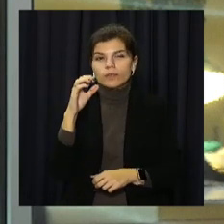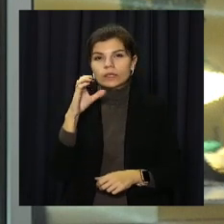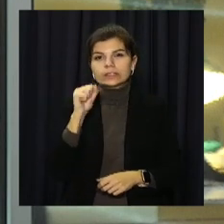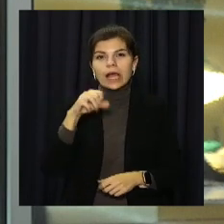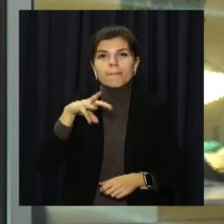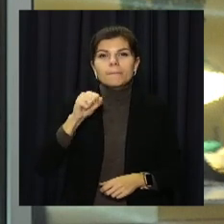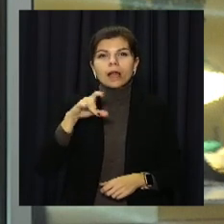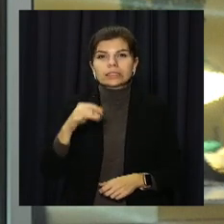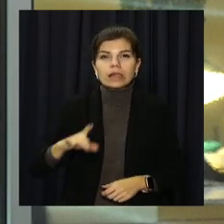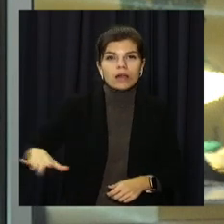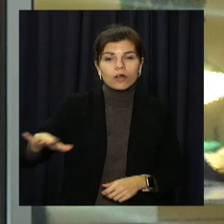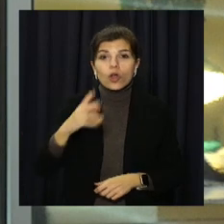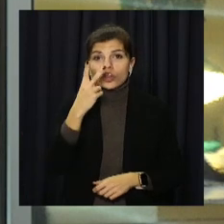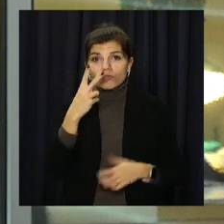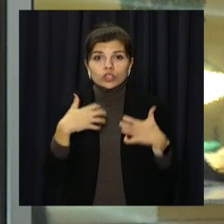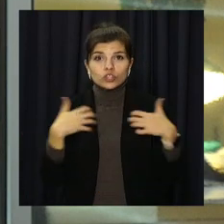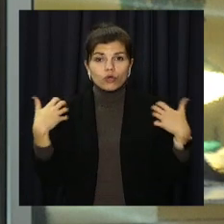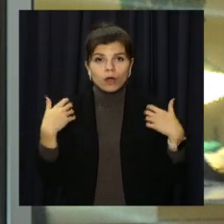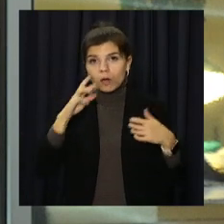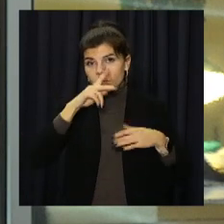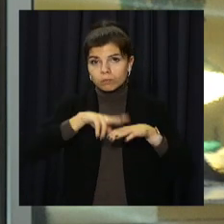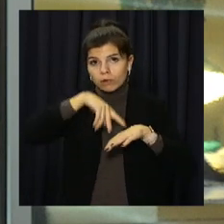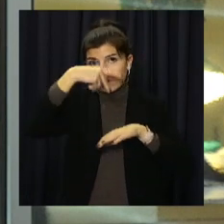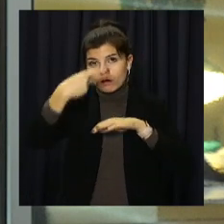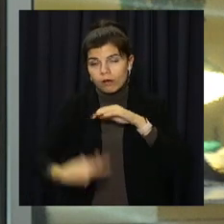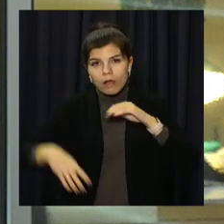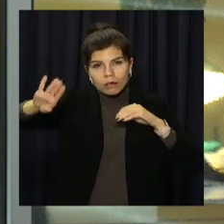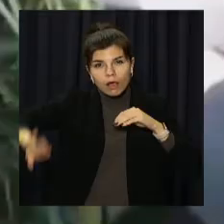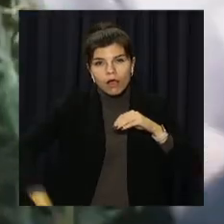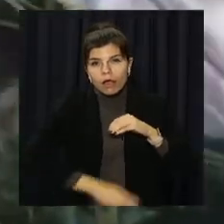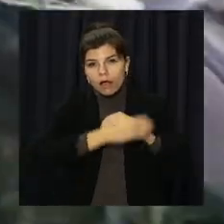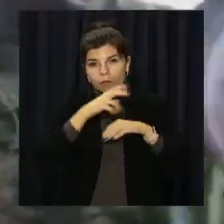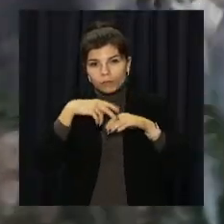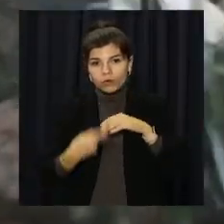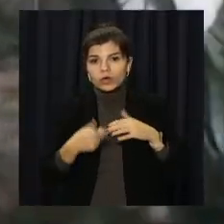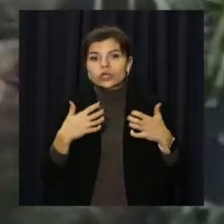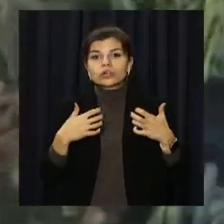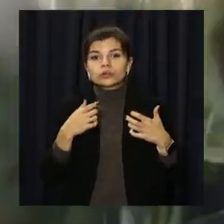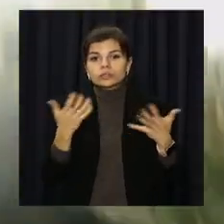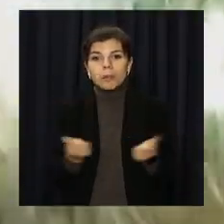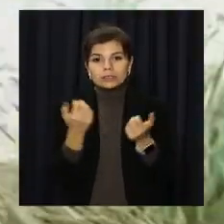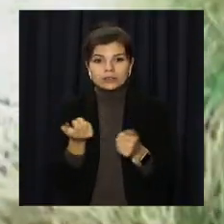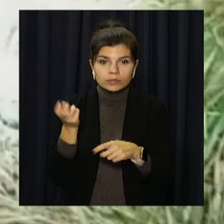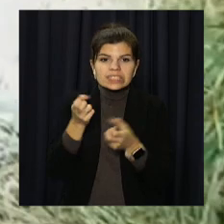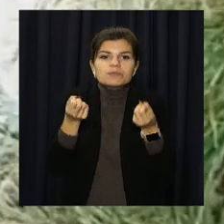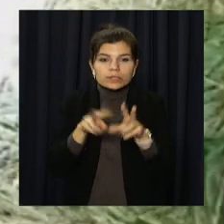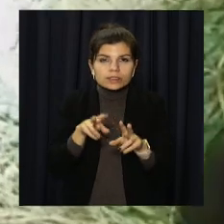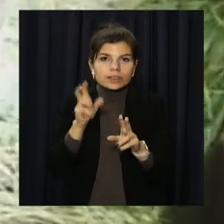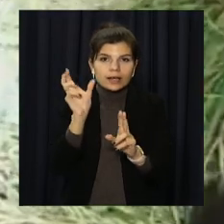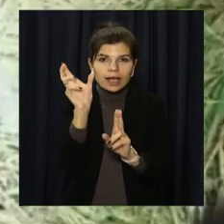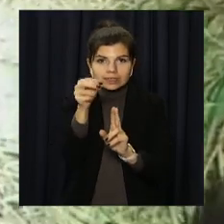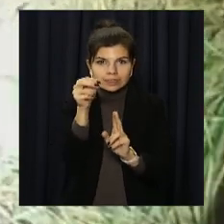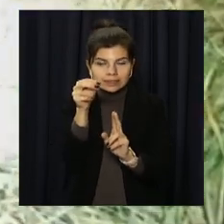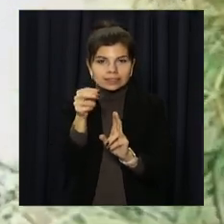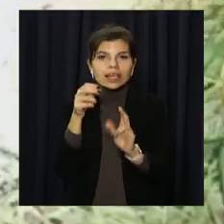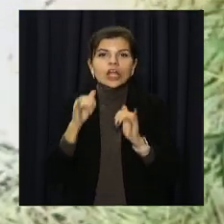району Дніпра двоє пухнастиків впали до глибокої ями. На допомогу приїхали рятувальники. За допомогою спеціального пристрою